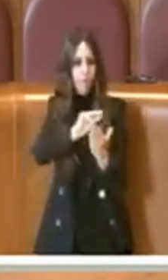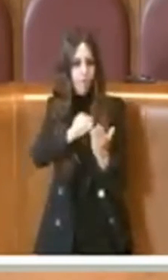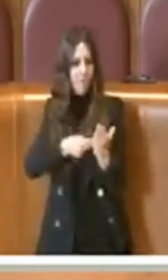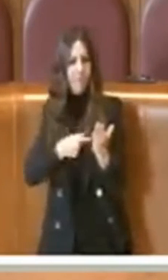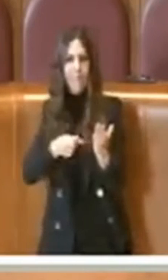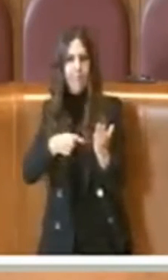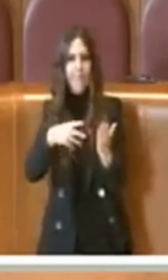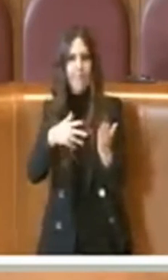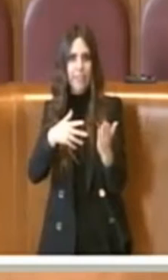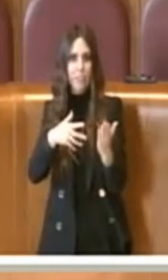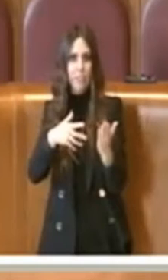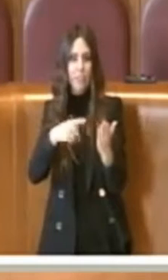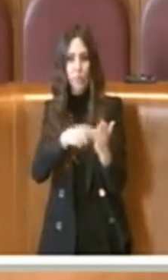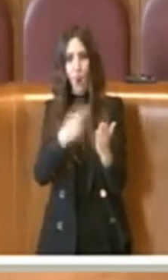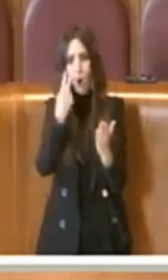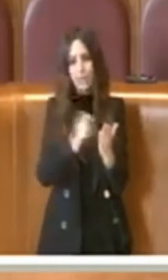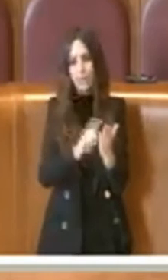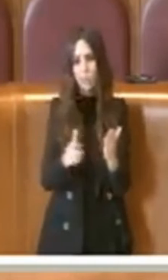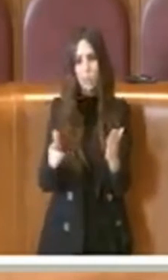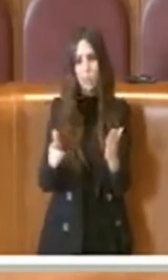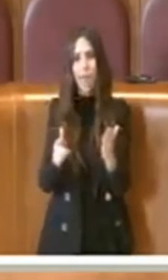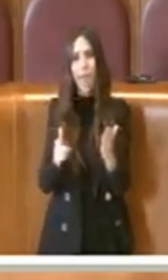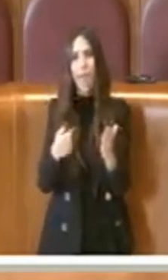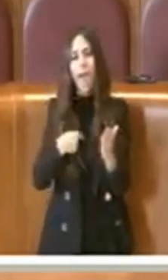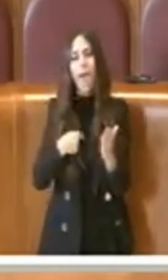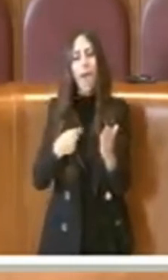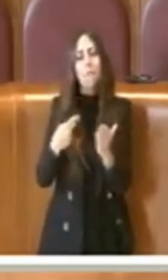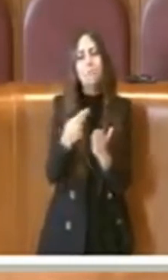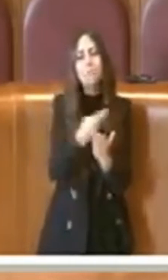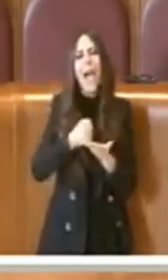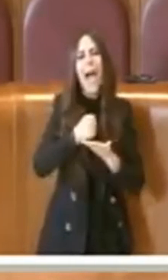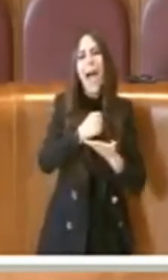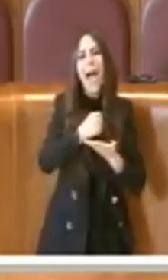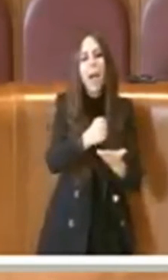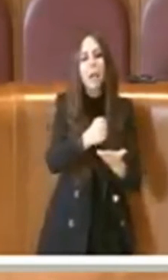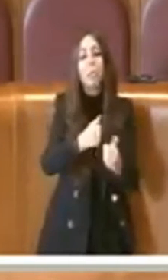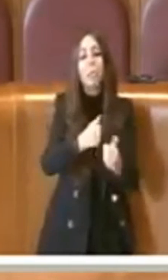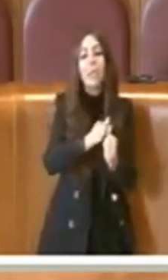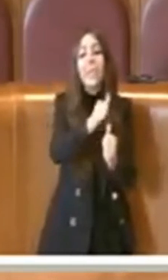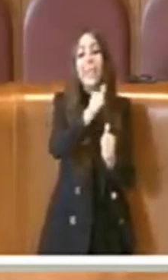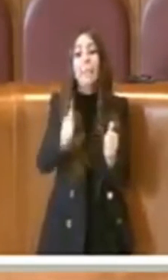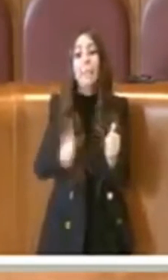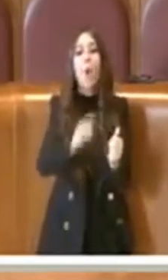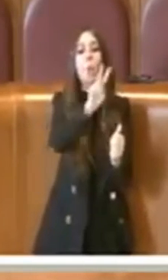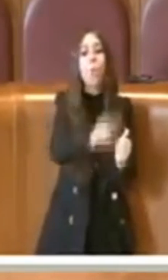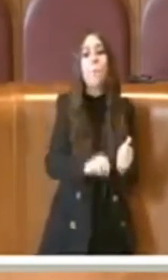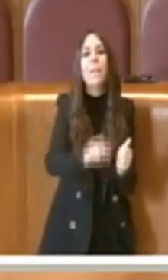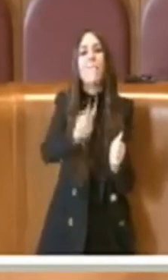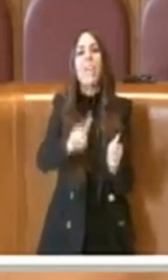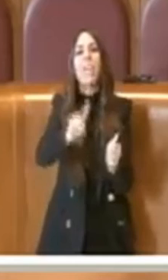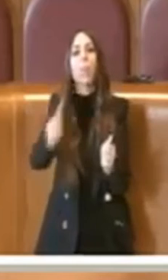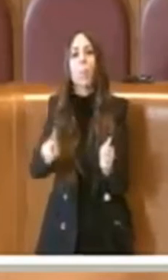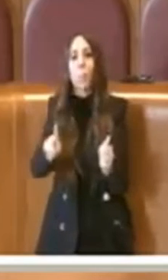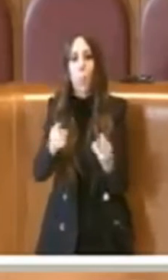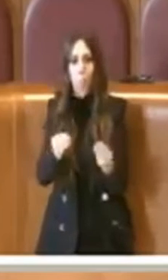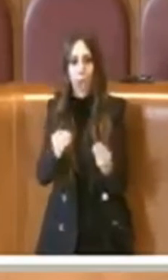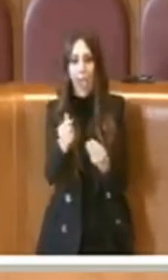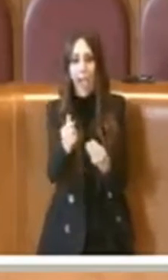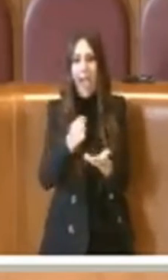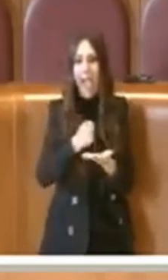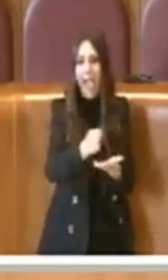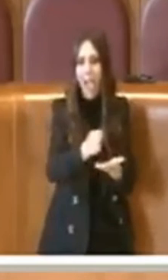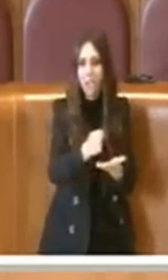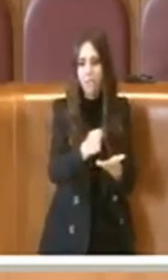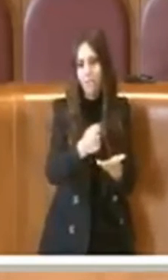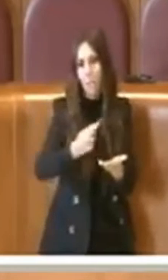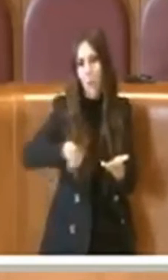considerato nel piano degli investimenti quanto è previsto nel primo anno, 2021, perché sappiamo poi